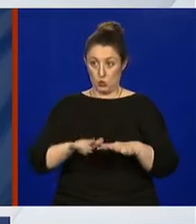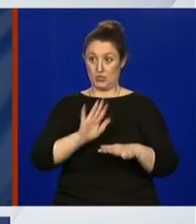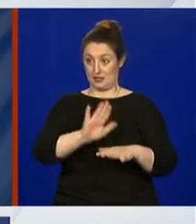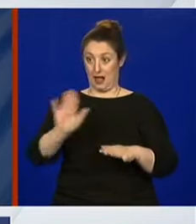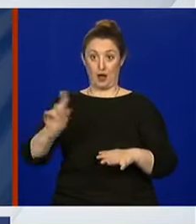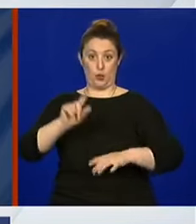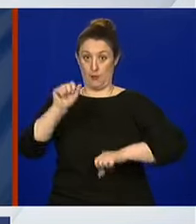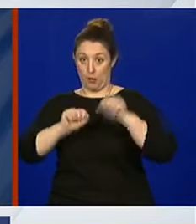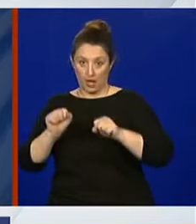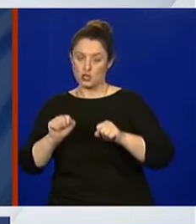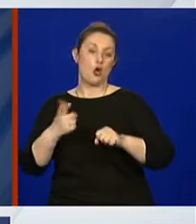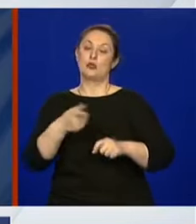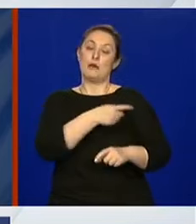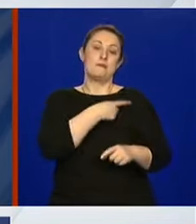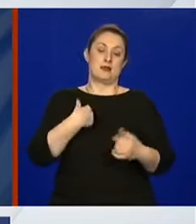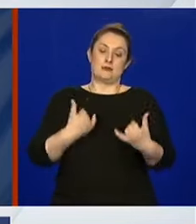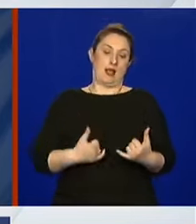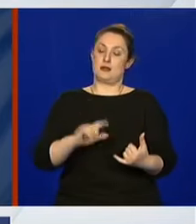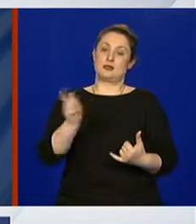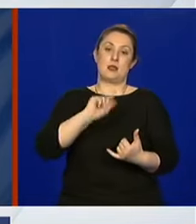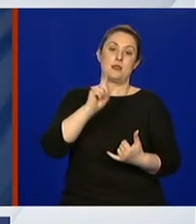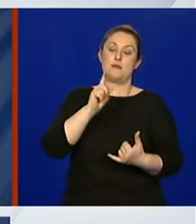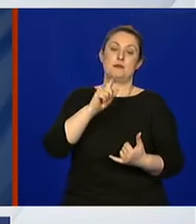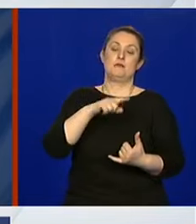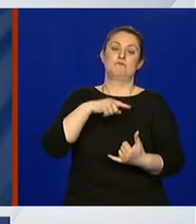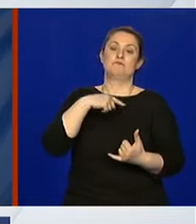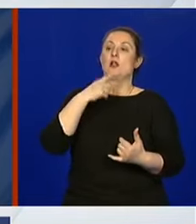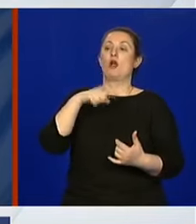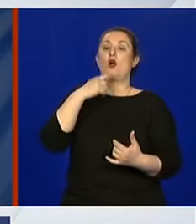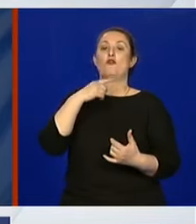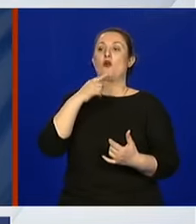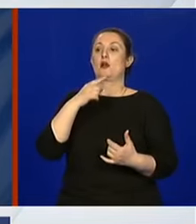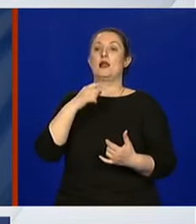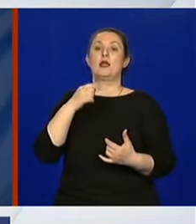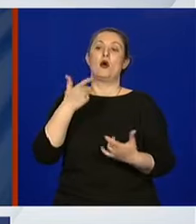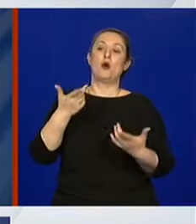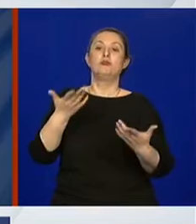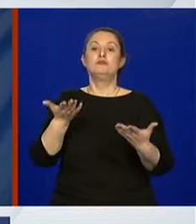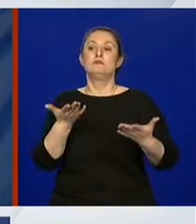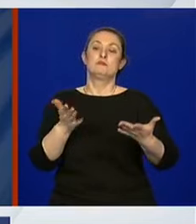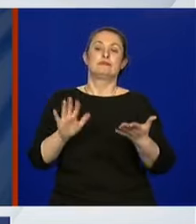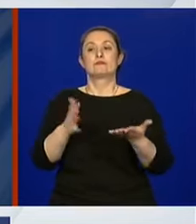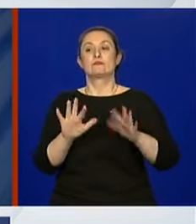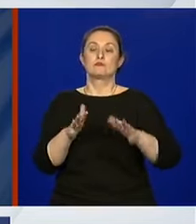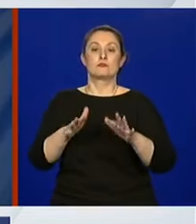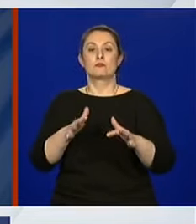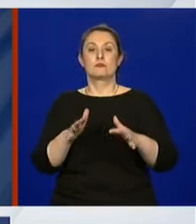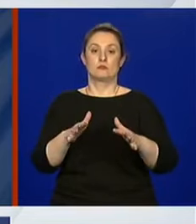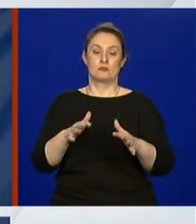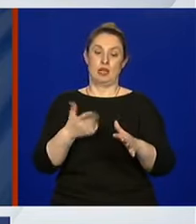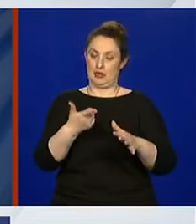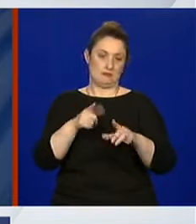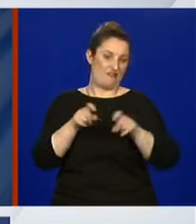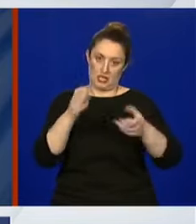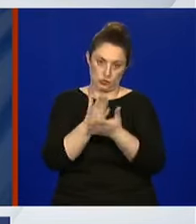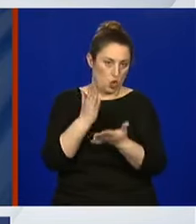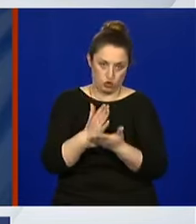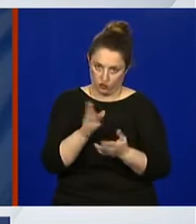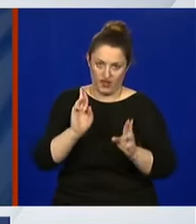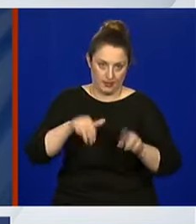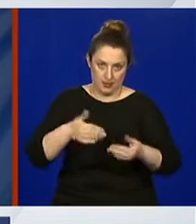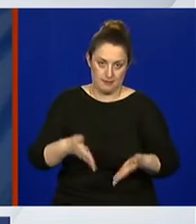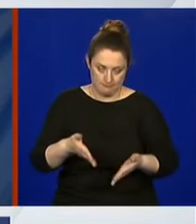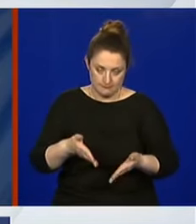danas ne bih govorili o jednoj relativno, jer naravno virus je još tu, ali ipak